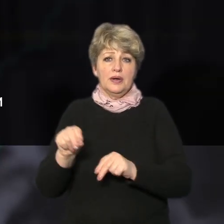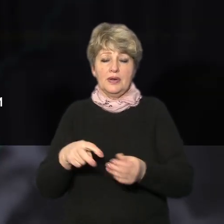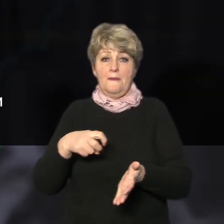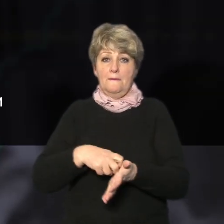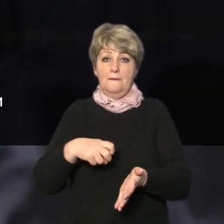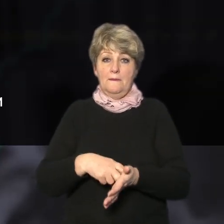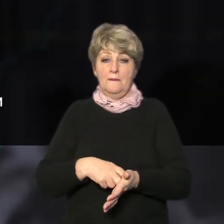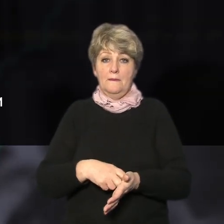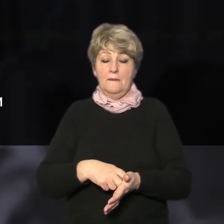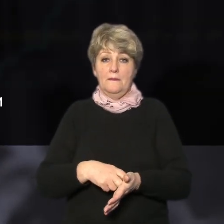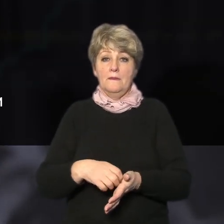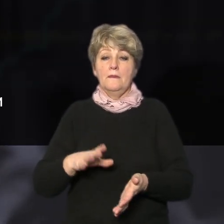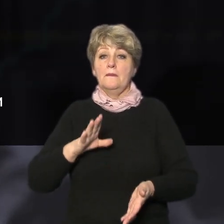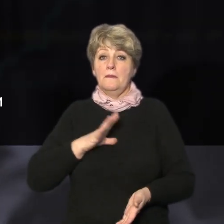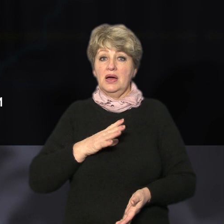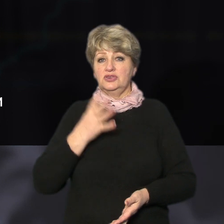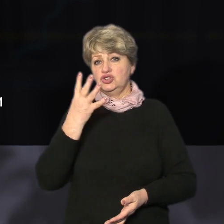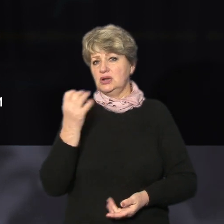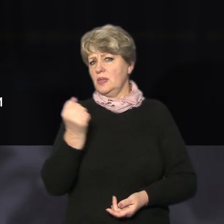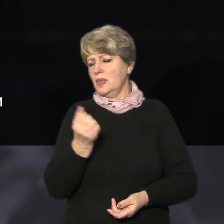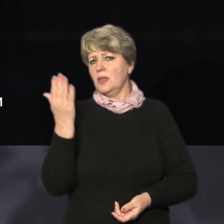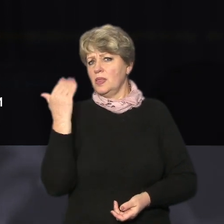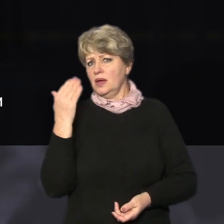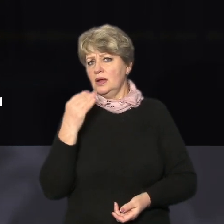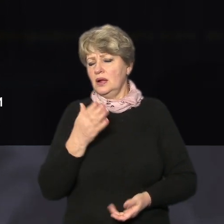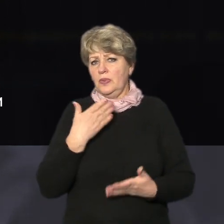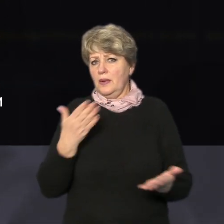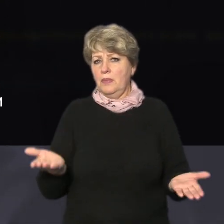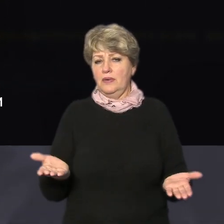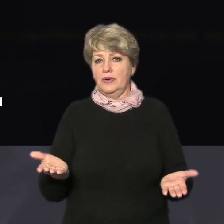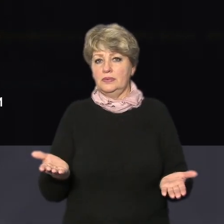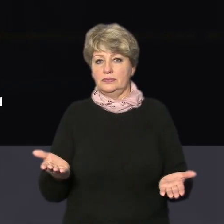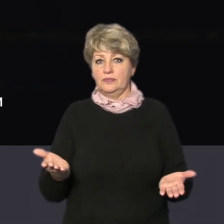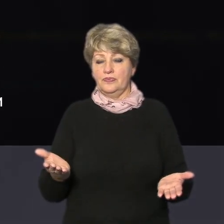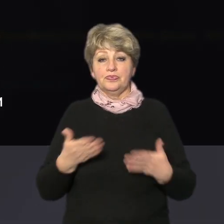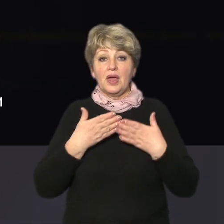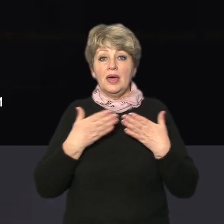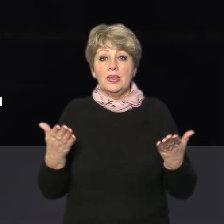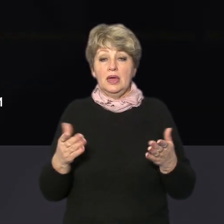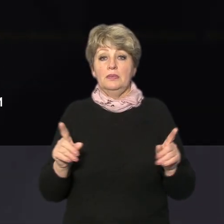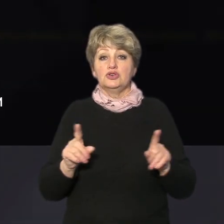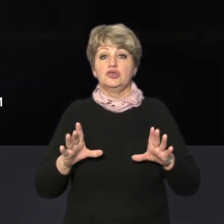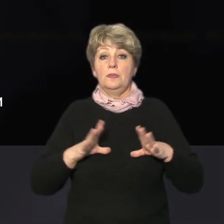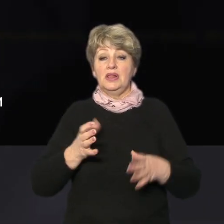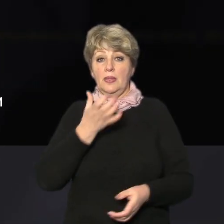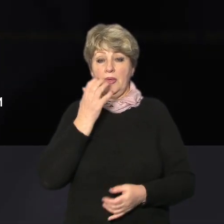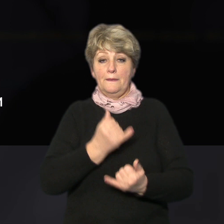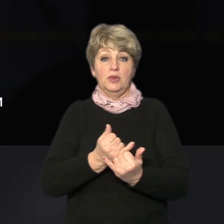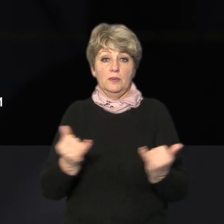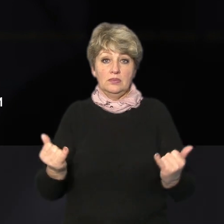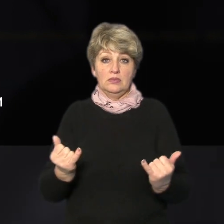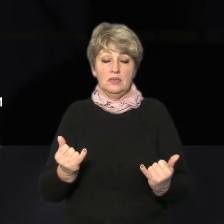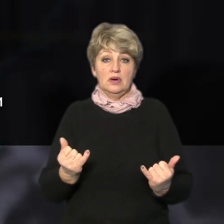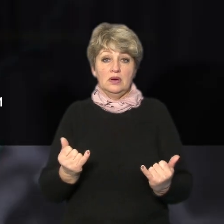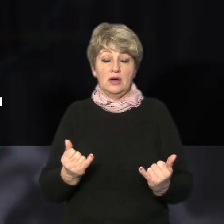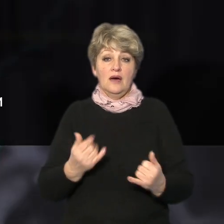ще коли зараз скажу мабуть недію чотири назад ну що це ж немає цього ну немає щоб було теплопостачання то вони